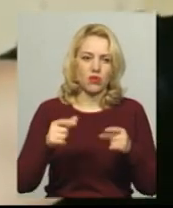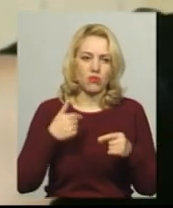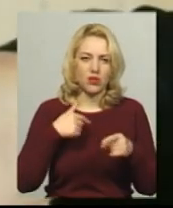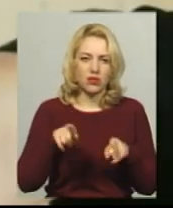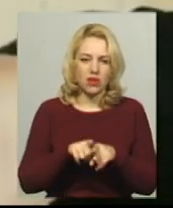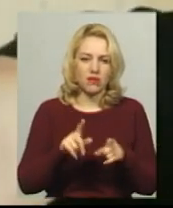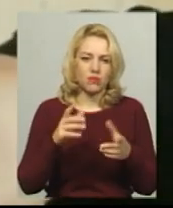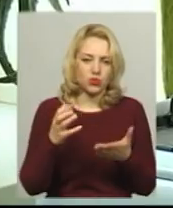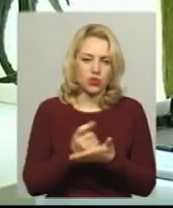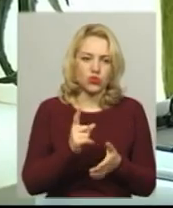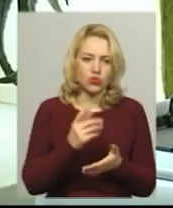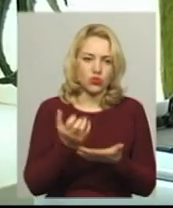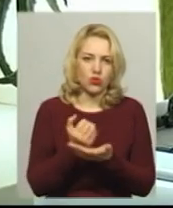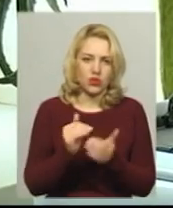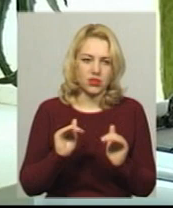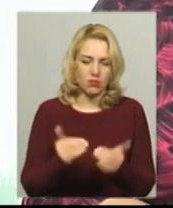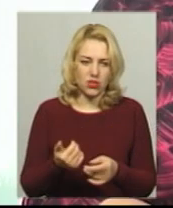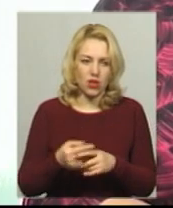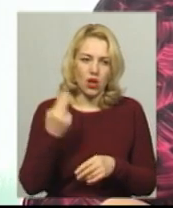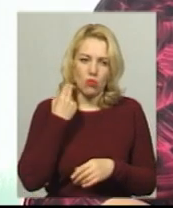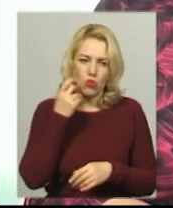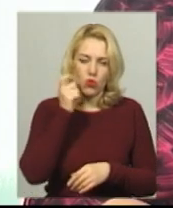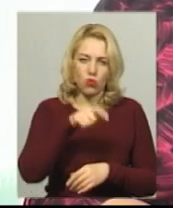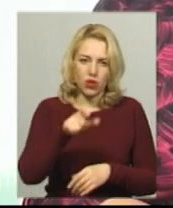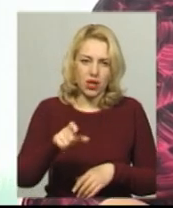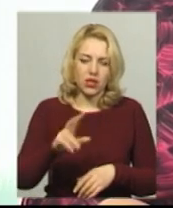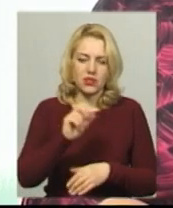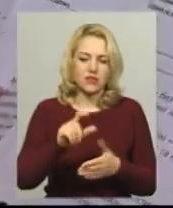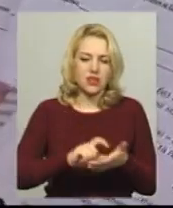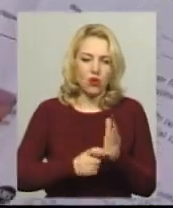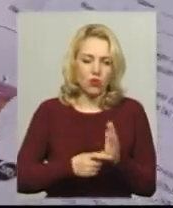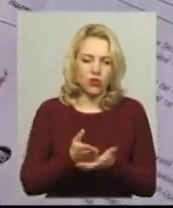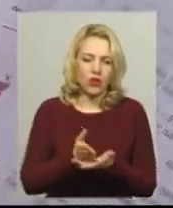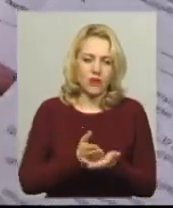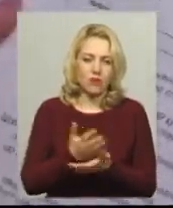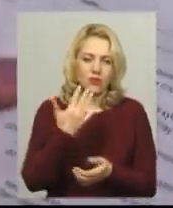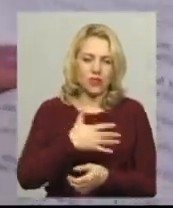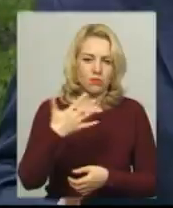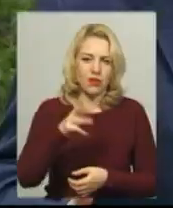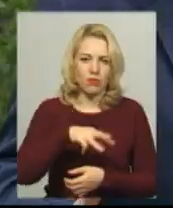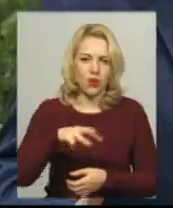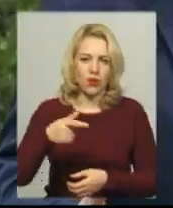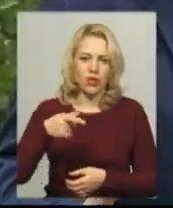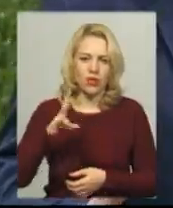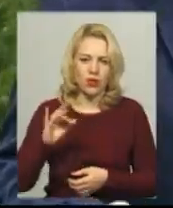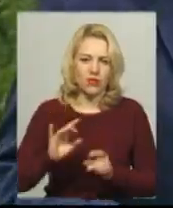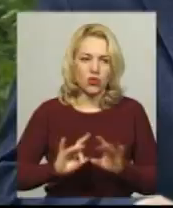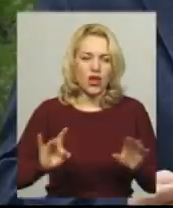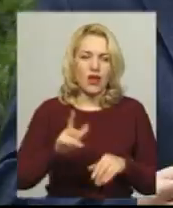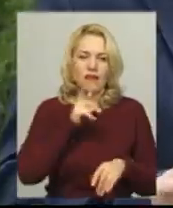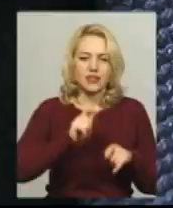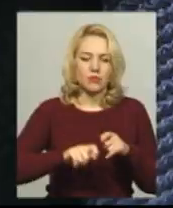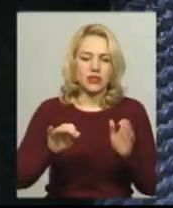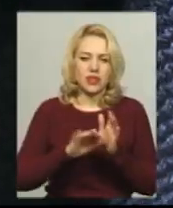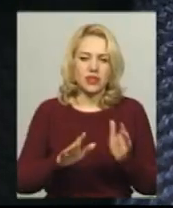дохід різко зменшився. Борг українців за комунальні послуги становить 50 мільярдів гривень, розповідає експерт з енергетичних питань Геннадій